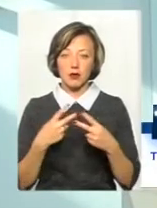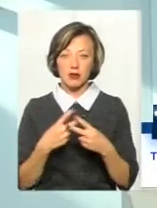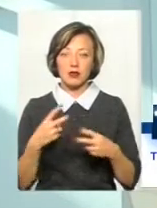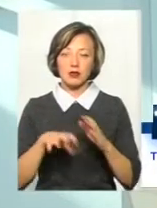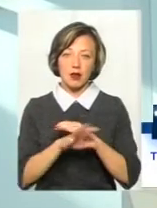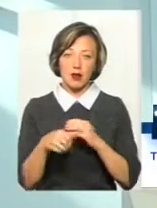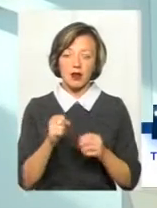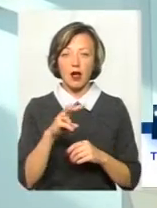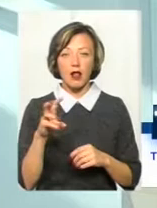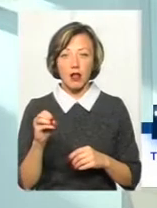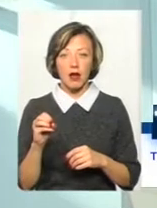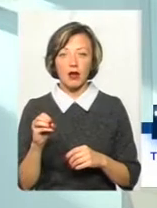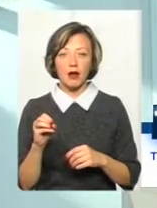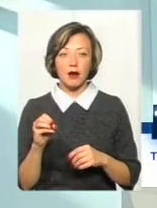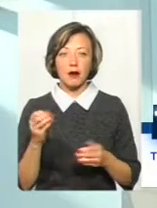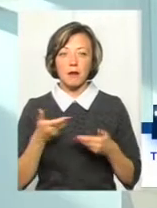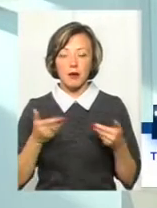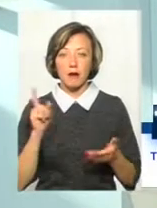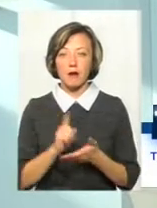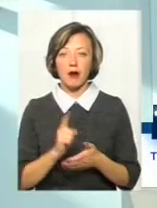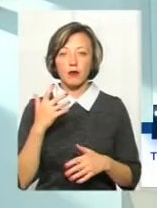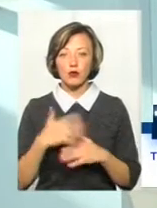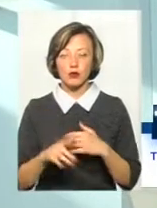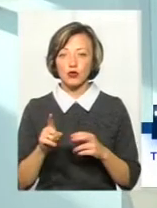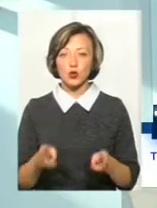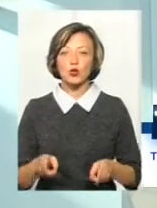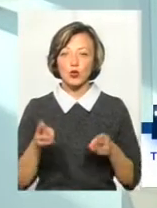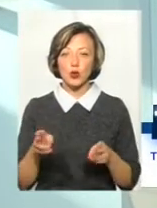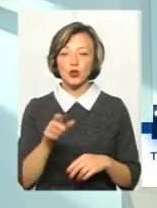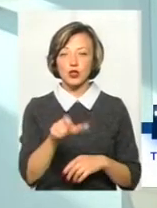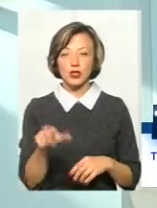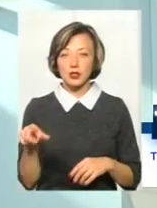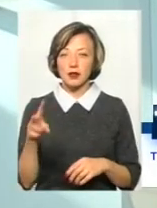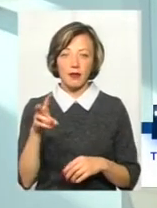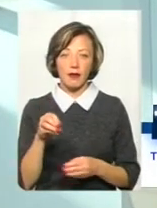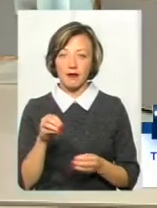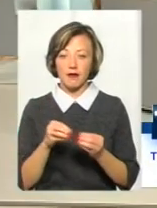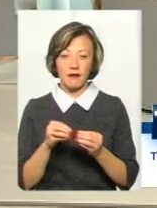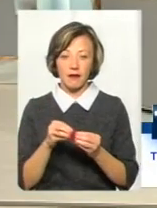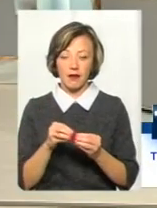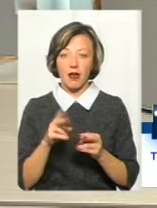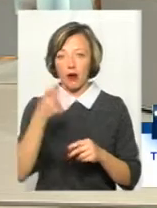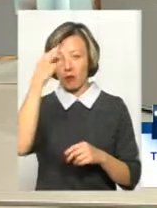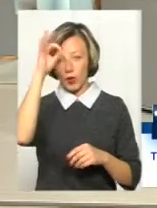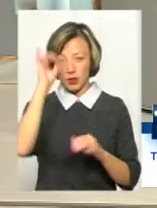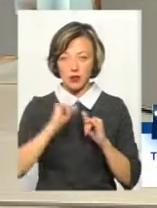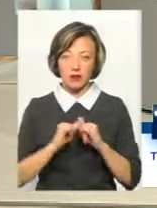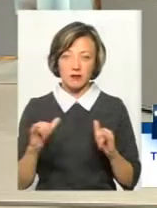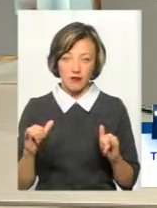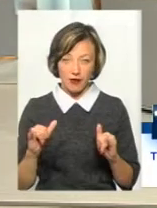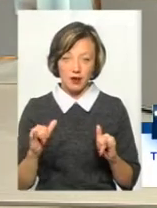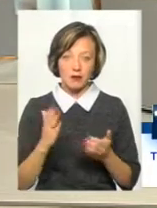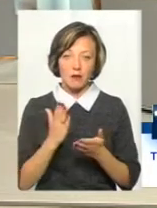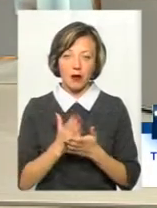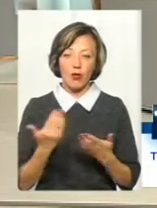за крадіжки, але ми маємо розуміти, що злочинці не стоять на місці. Так як поліція розвивається, має нові